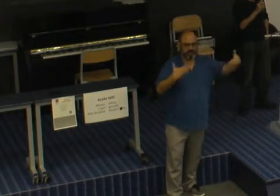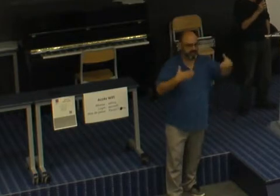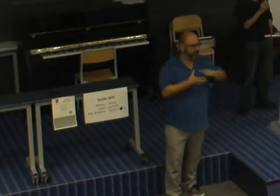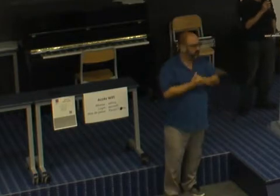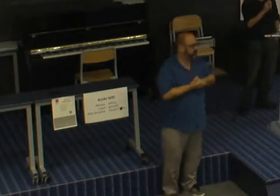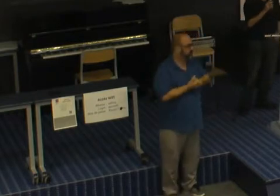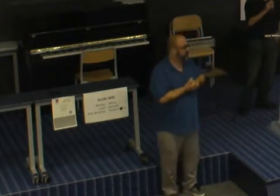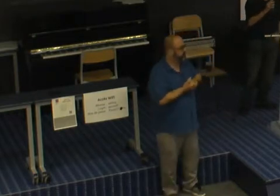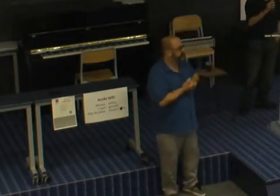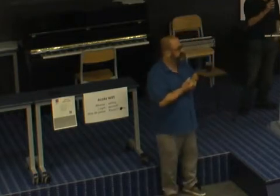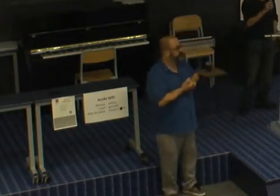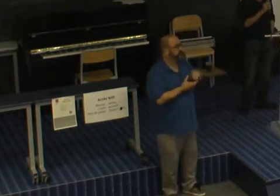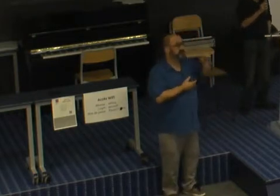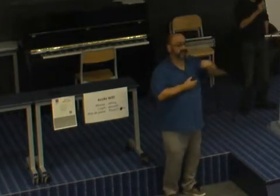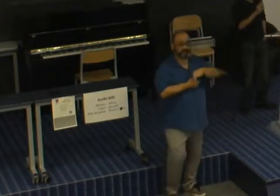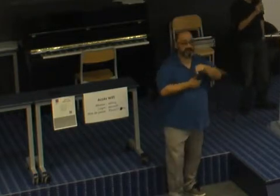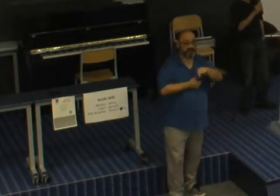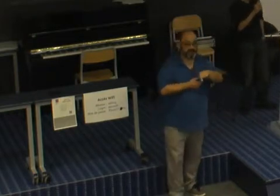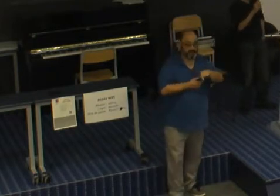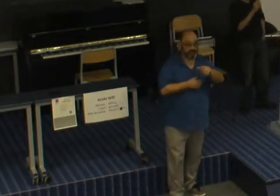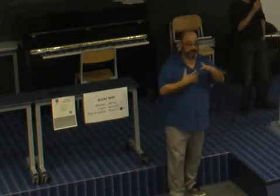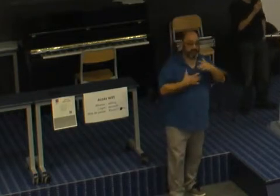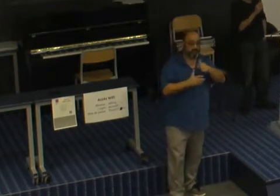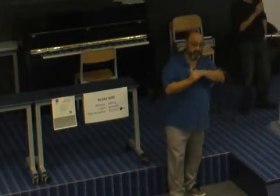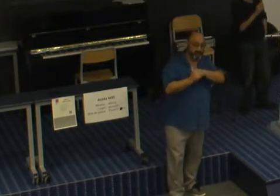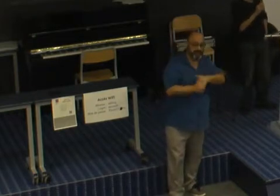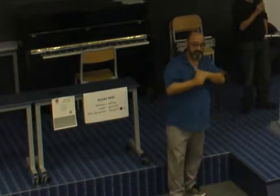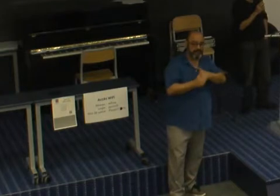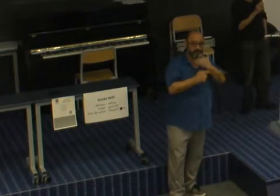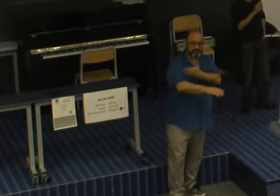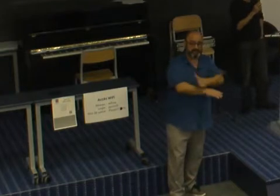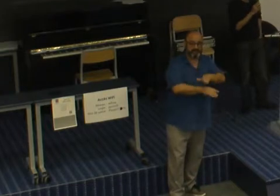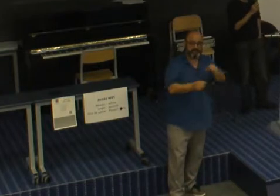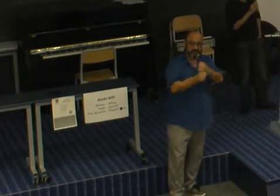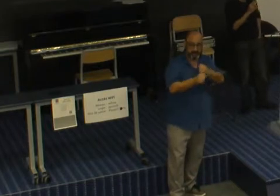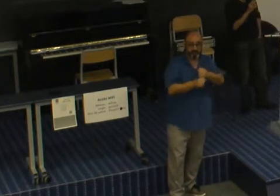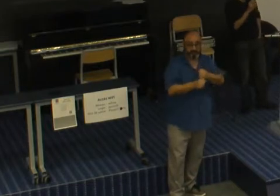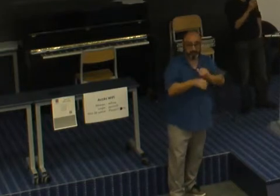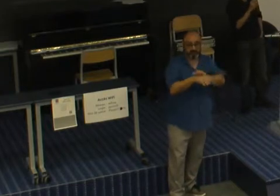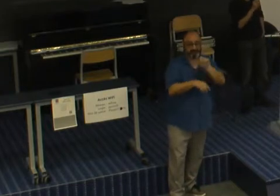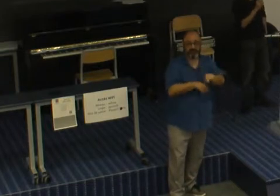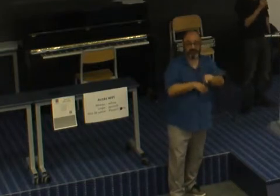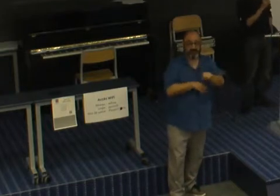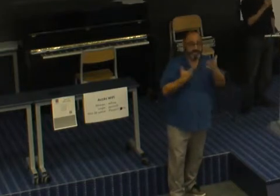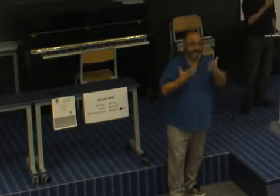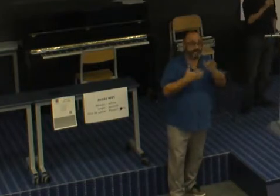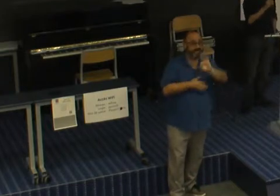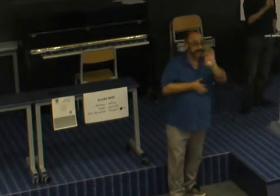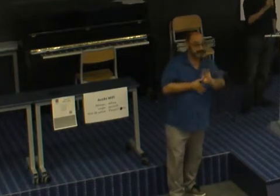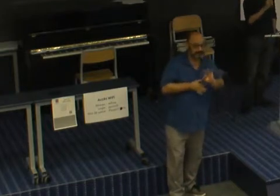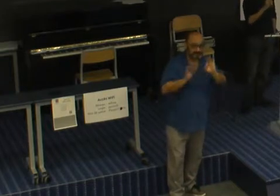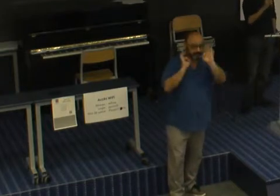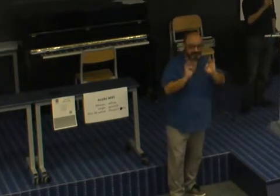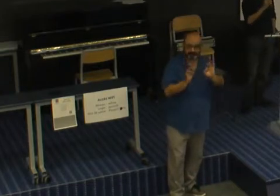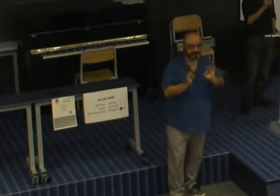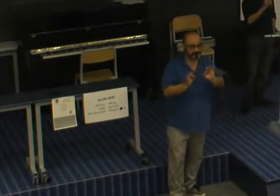C'est le premier motif d'une plainte pour discrimination au travail. Mais le problème, c'est qu'on n'a aucune statistique fiable à ce sujet-là, parce que la loi interdit